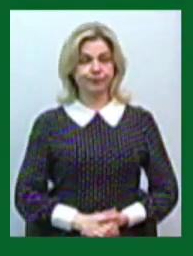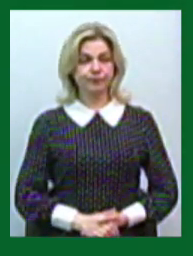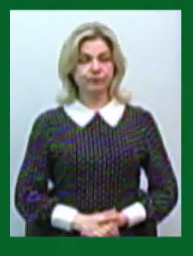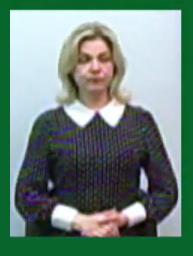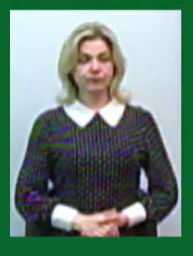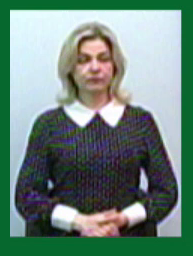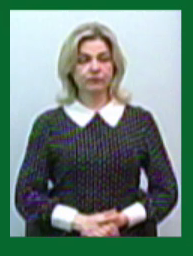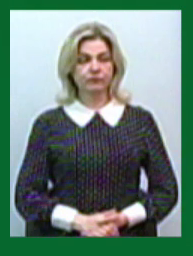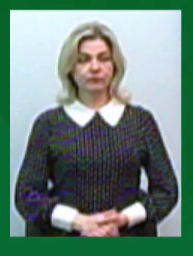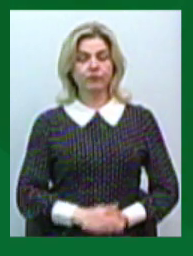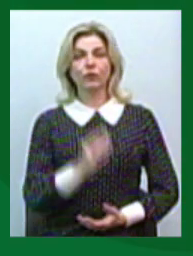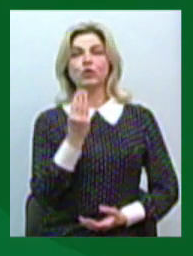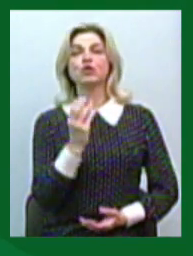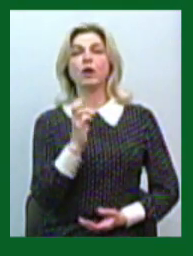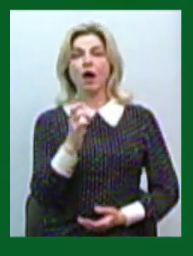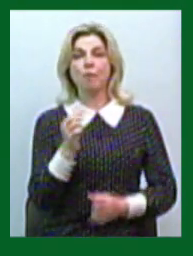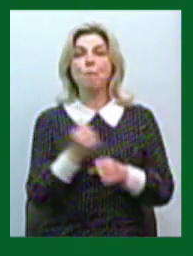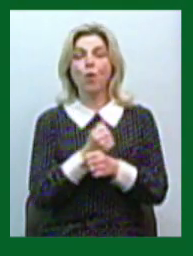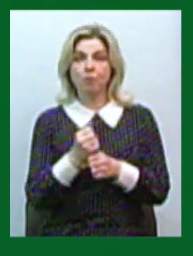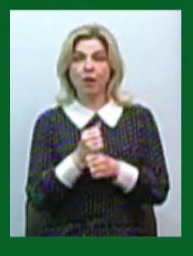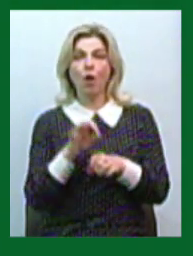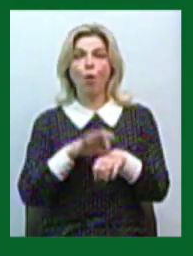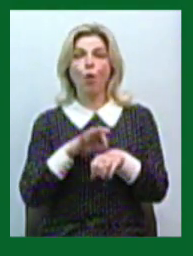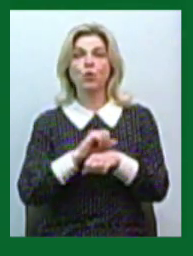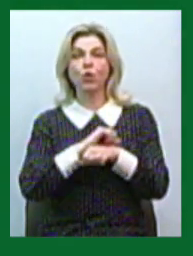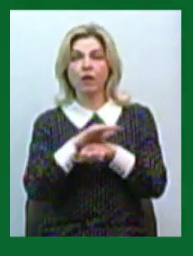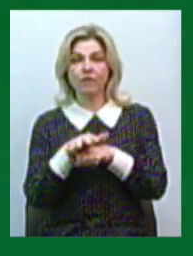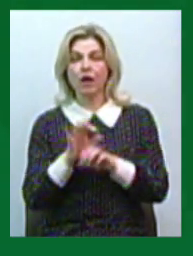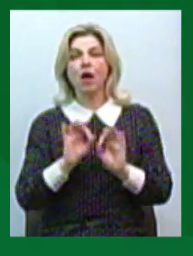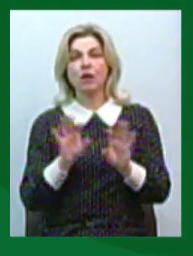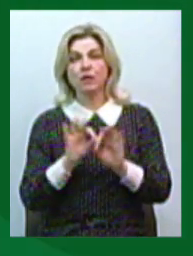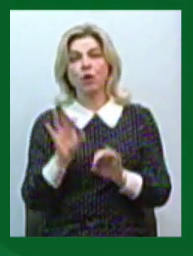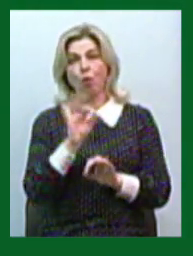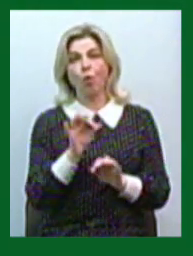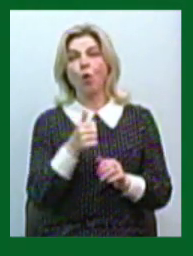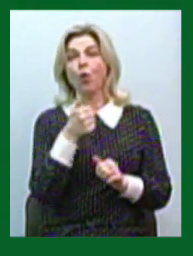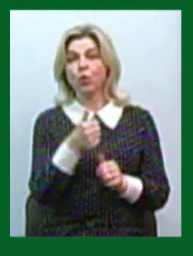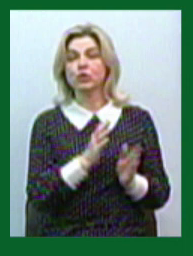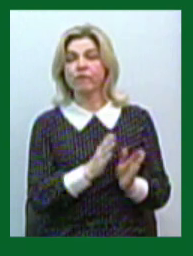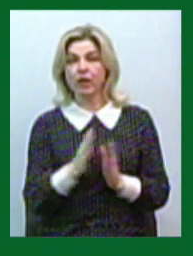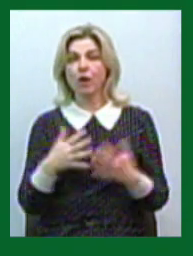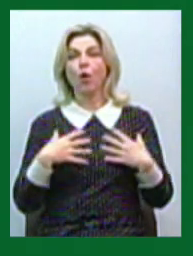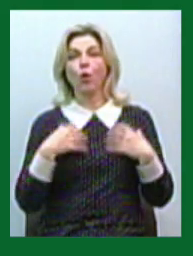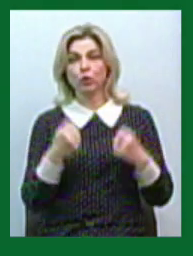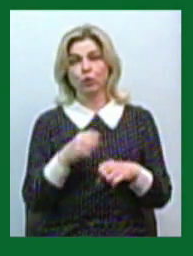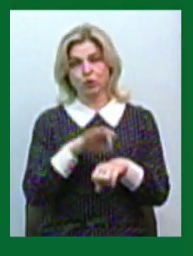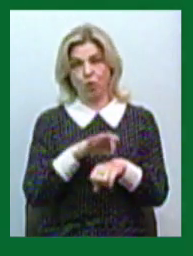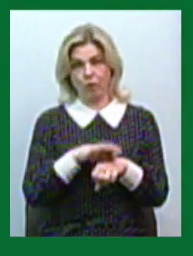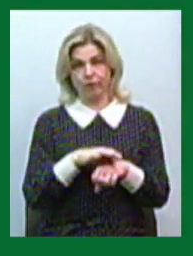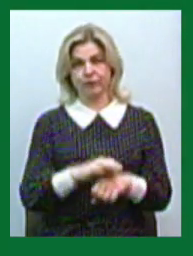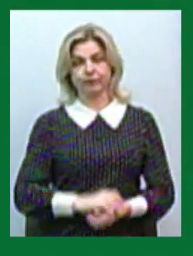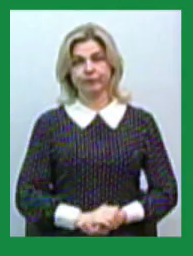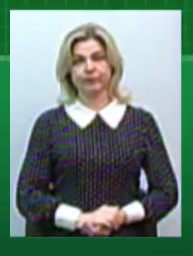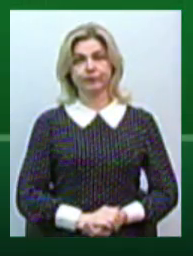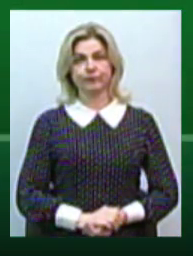Також в штабі із протидії коронавірусу розповіли про позитивну тенденцію одужання хворих на COVID-19.